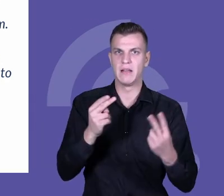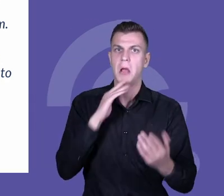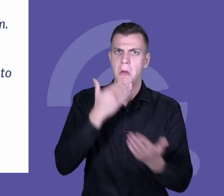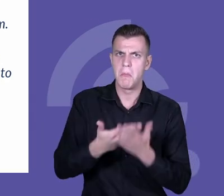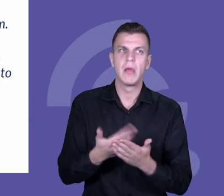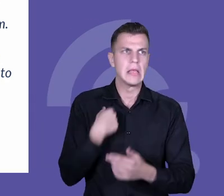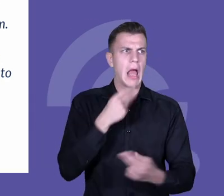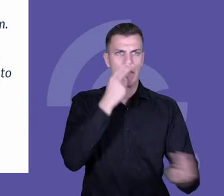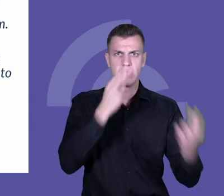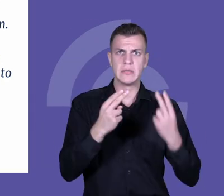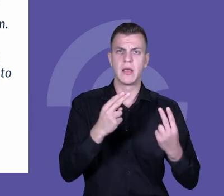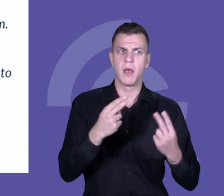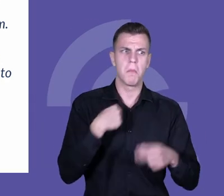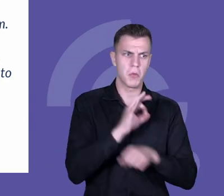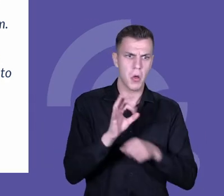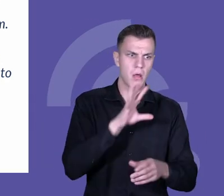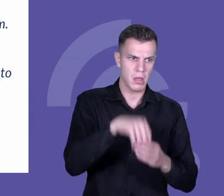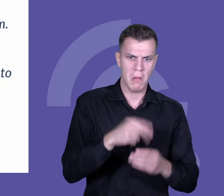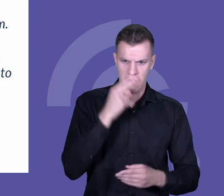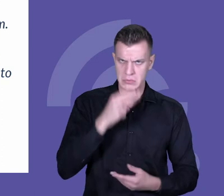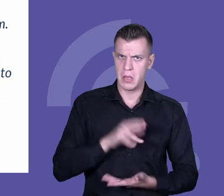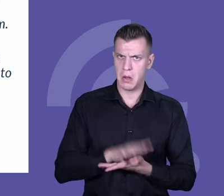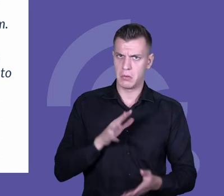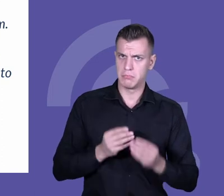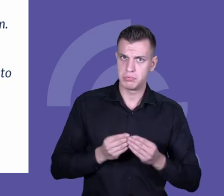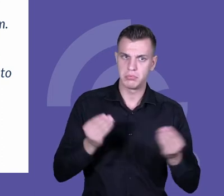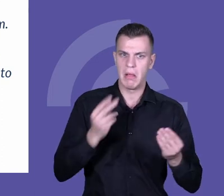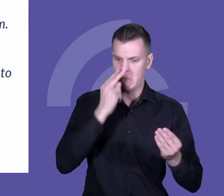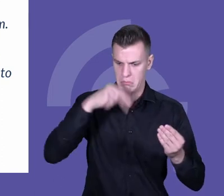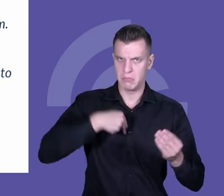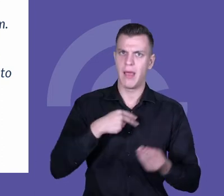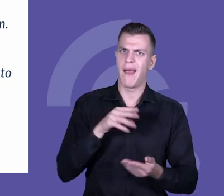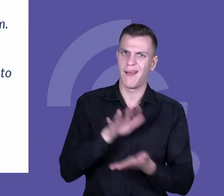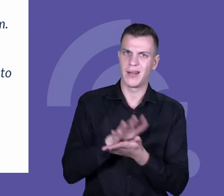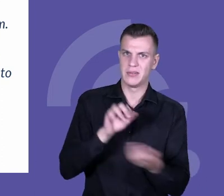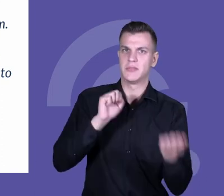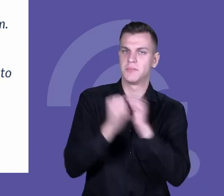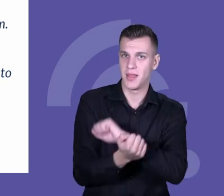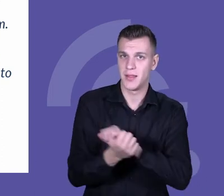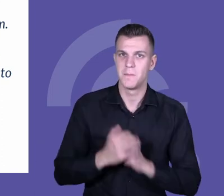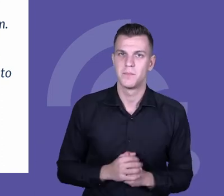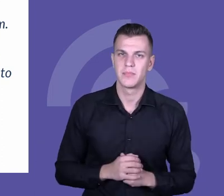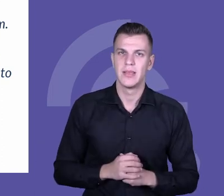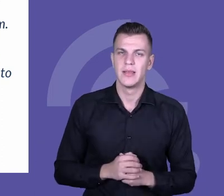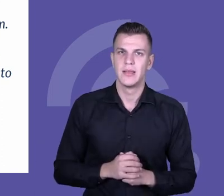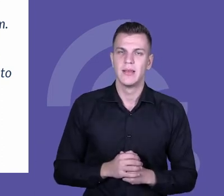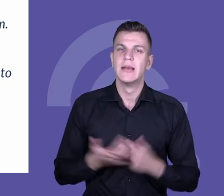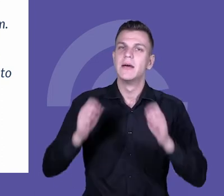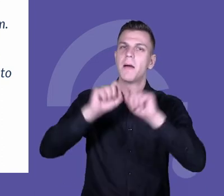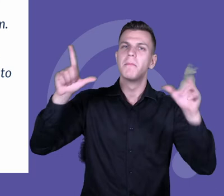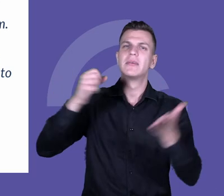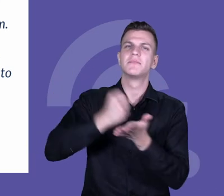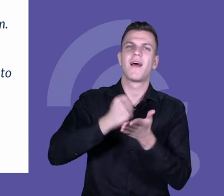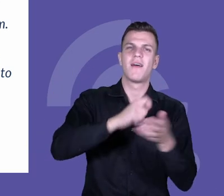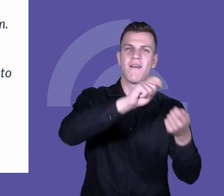zmiany u siebie, widzą to, że się zmienili. Na tych slajdach dotyczących ewaluacji zrobiłam w ten sposób, że